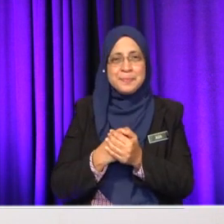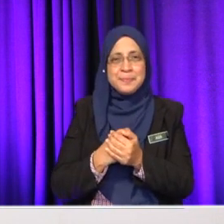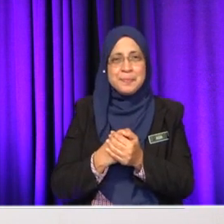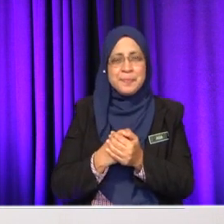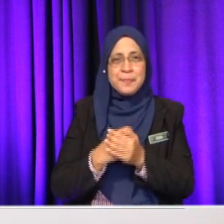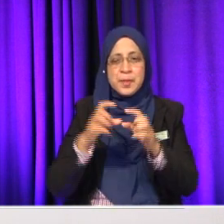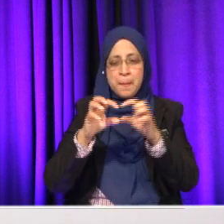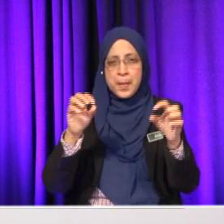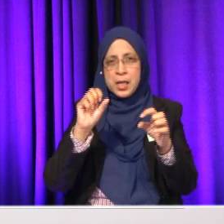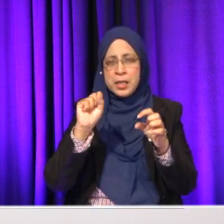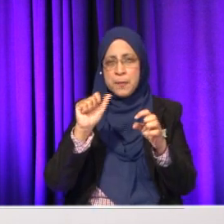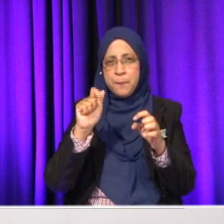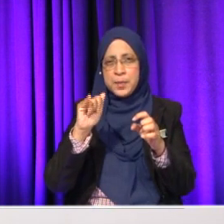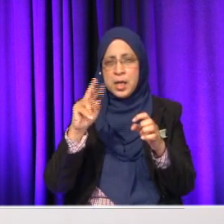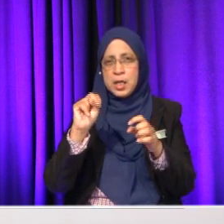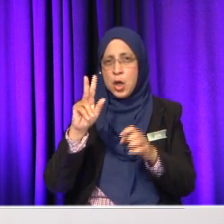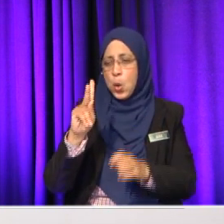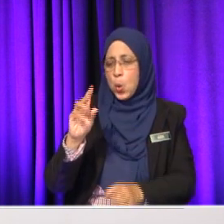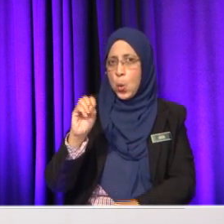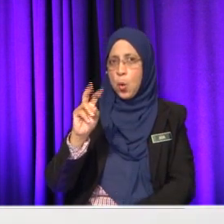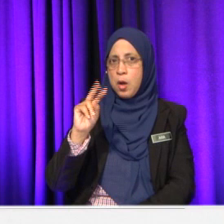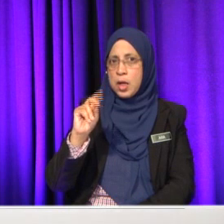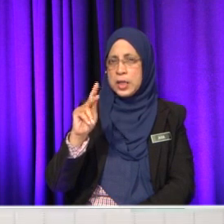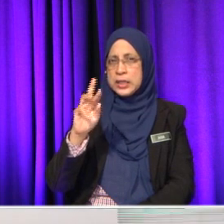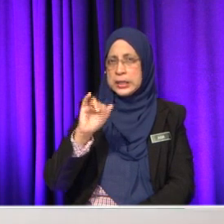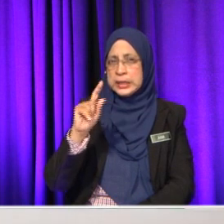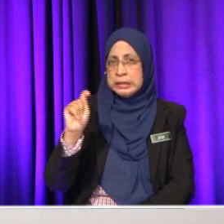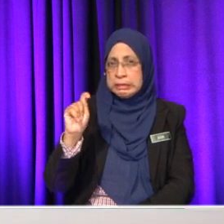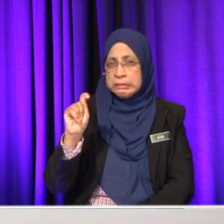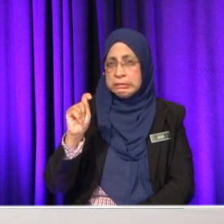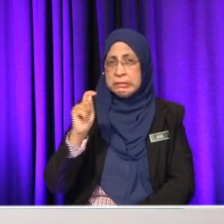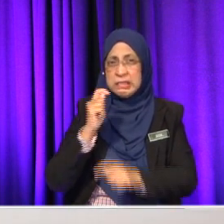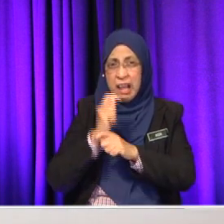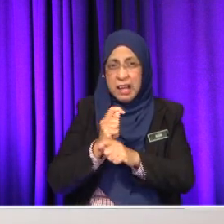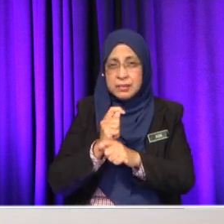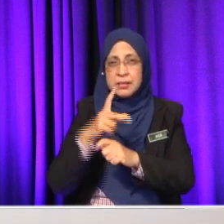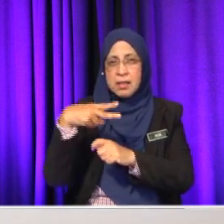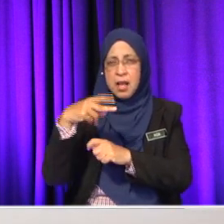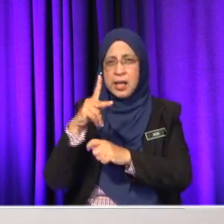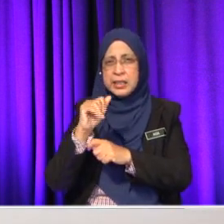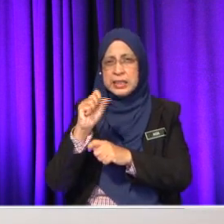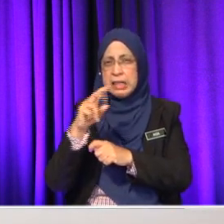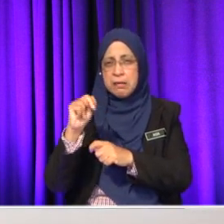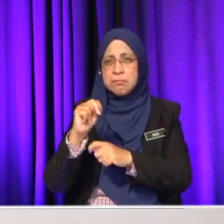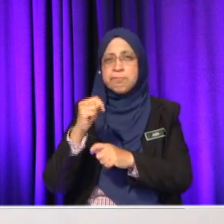Pipe salir, konkret, tahan kaki sen itu palsu. Oh.